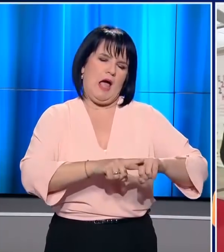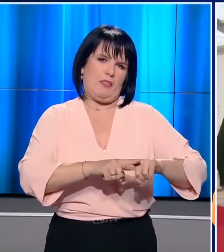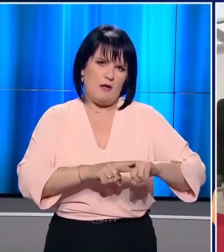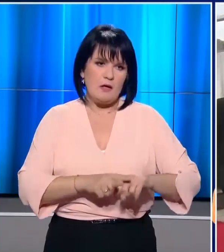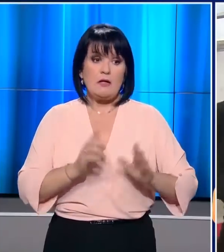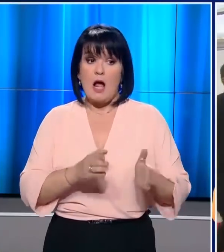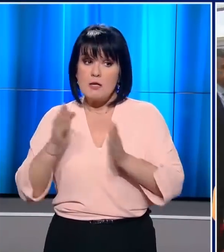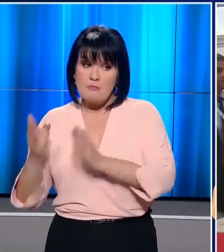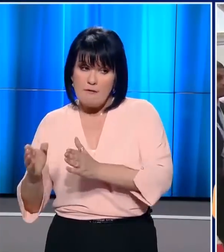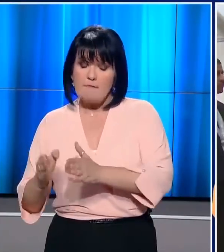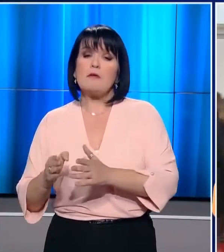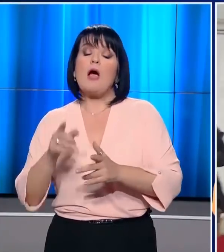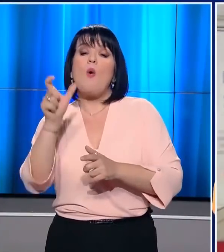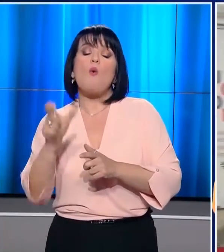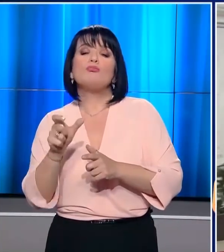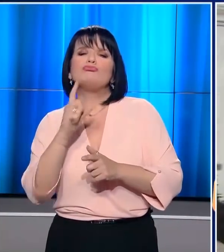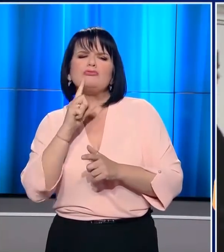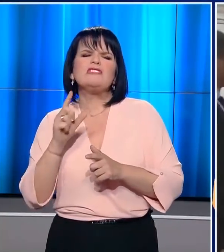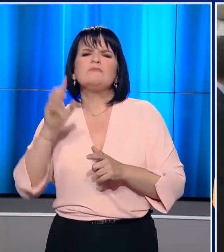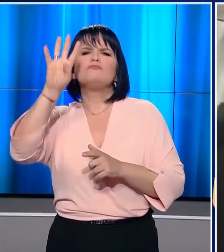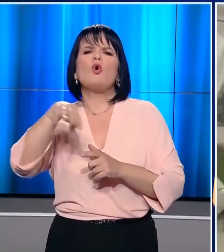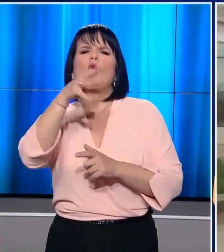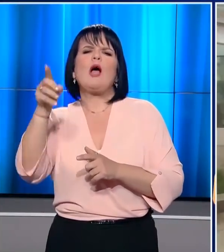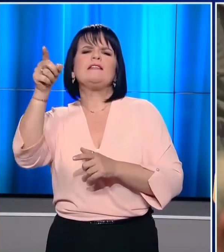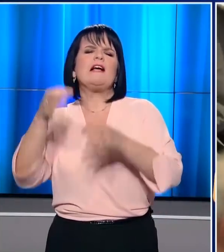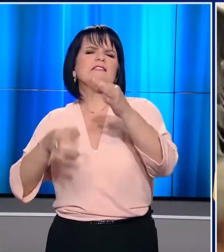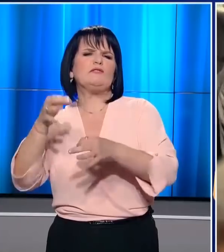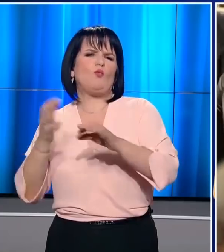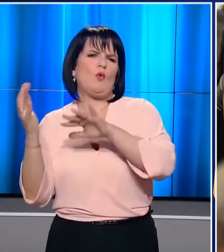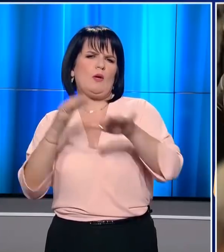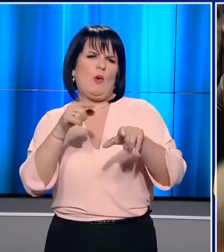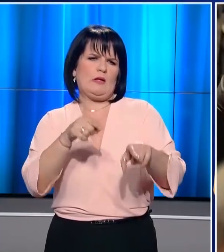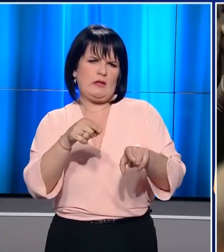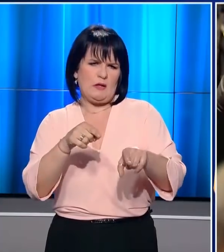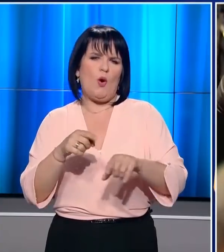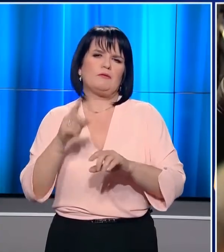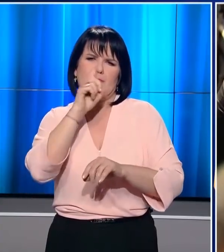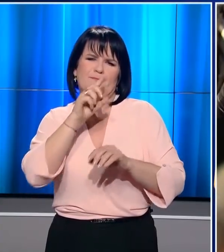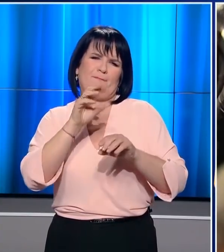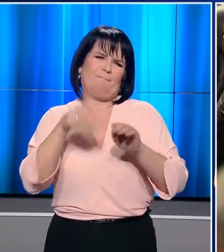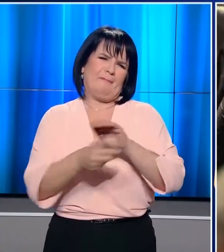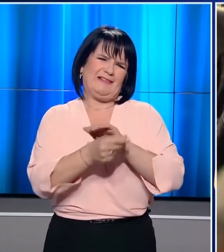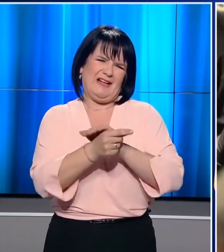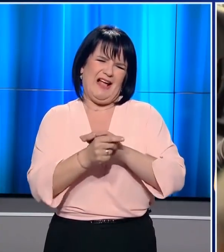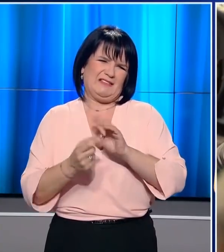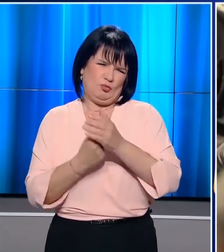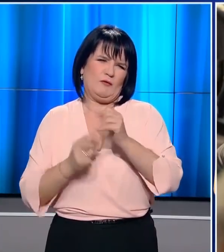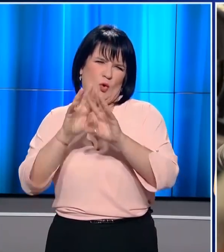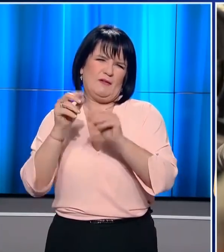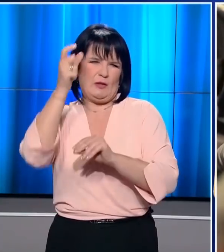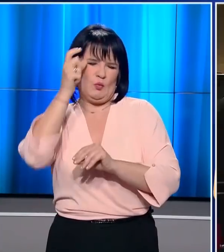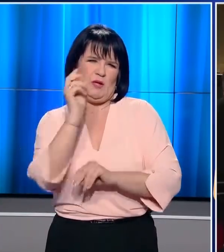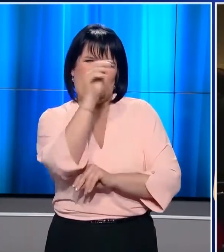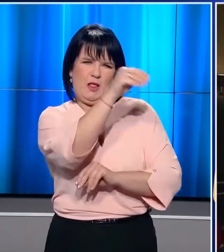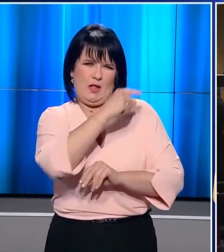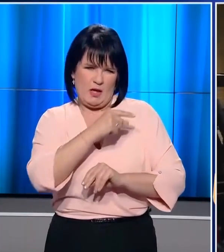σκοπούς έστειλε το Συμβούλιο Εξωτερικών Υποθέσεων που συνεδρίασε στο Ζάγκρεπ. Στο ανακοινοθέντων Υπουργών Εξωτερικών επισημαίνεται πως η